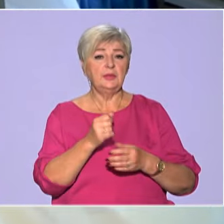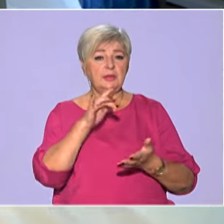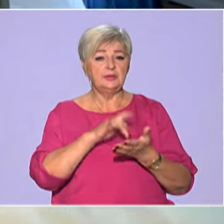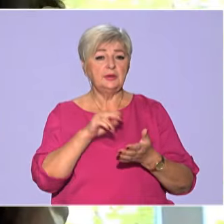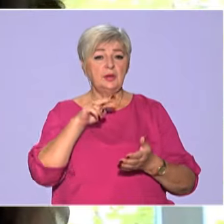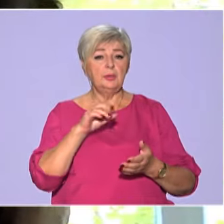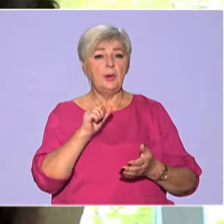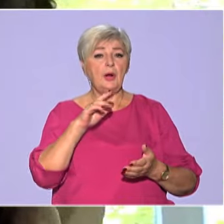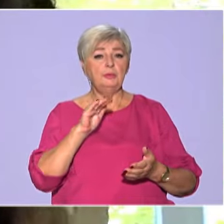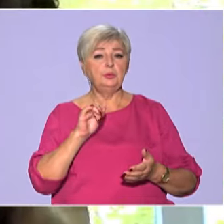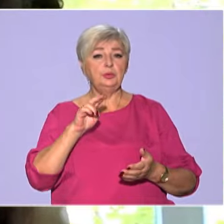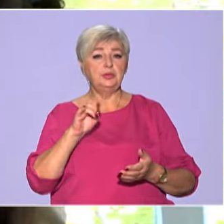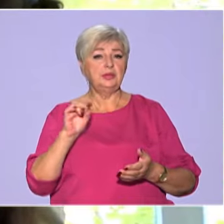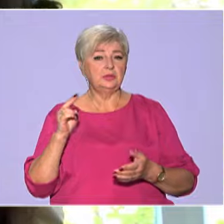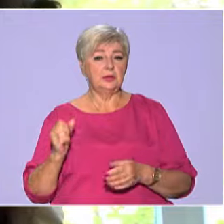«Павутинка».